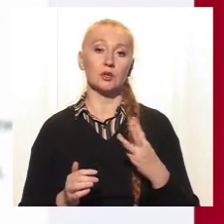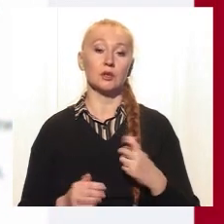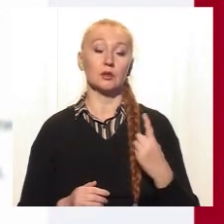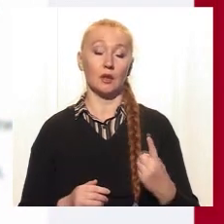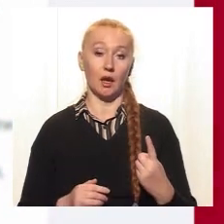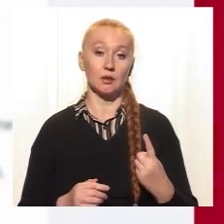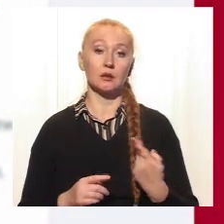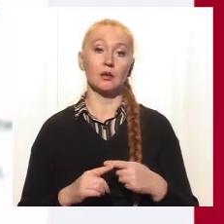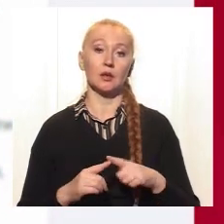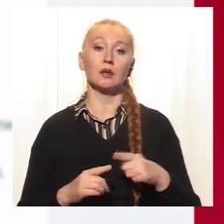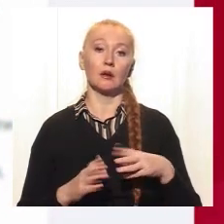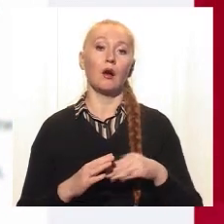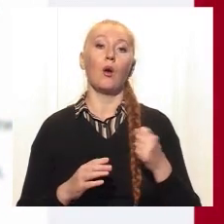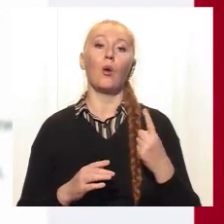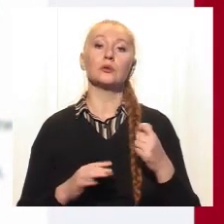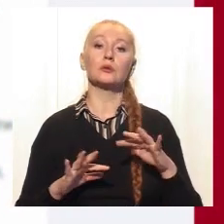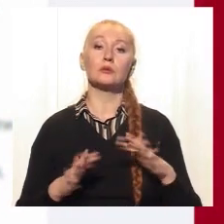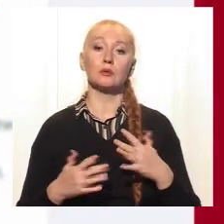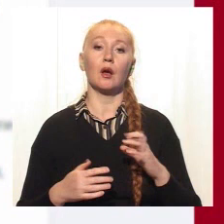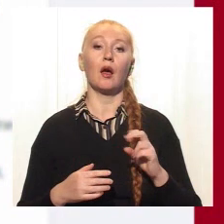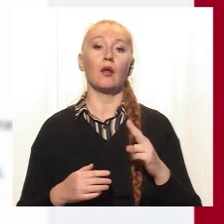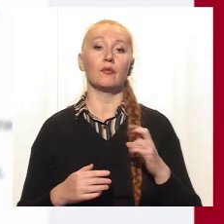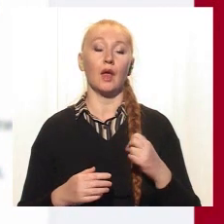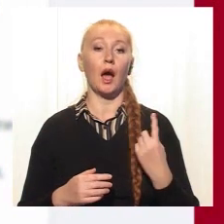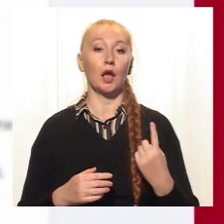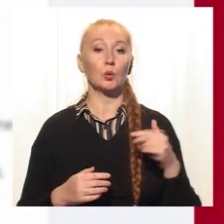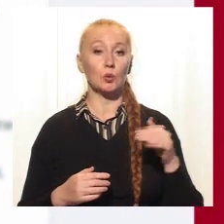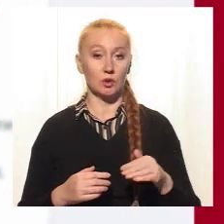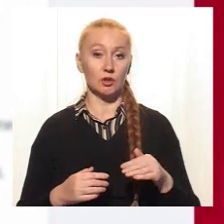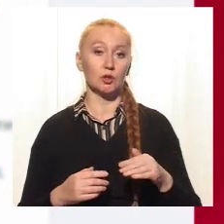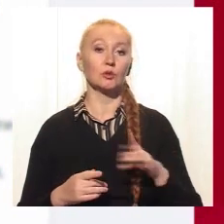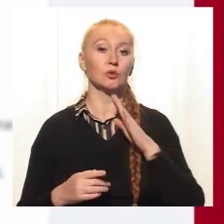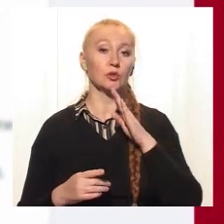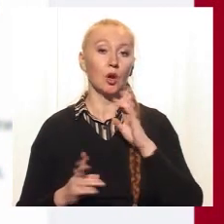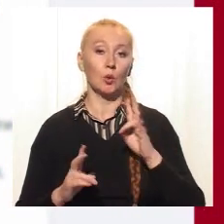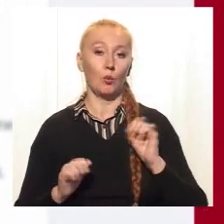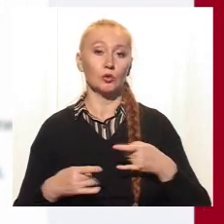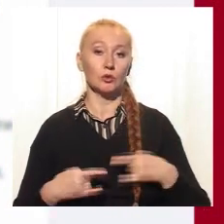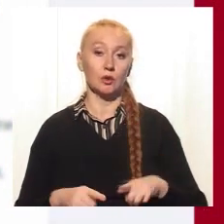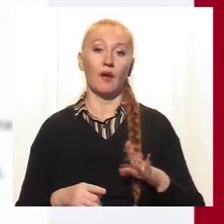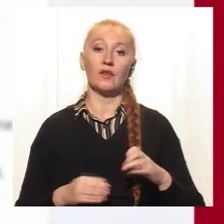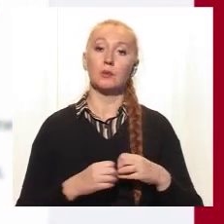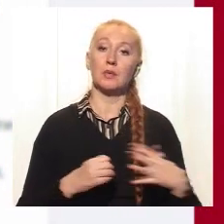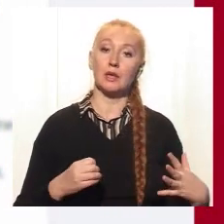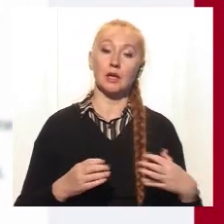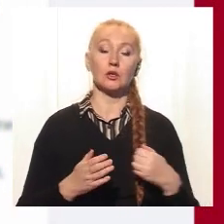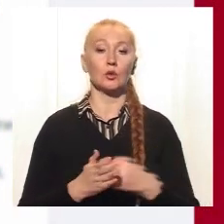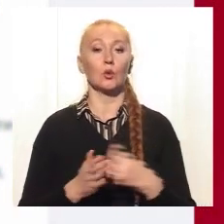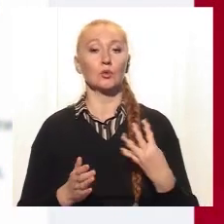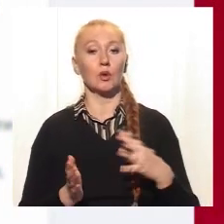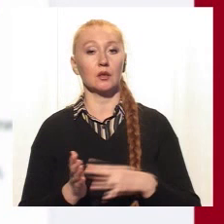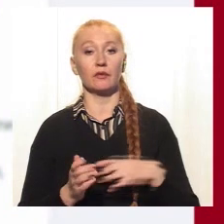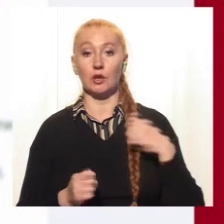що складає 11 випадків на оборудові. 1 тисячу жінок репродуктивного віку – від 15 до 49